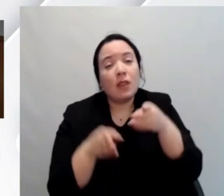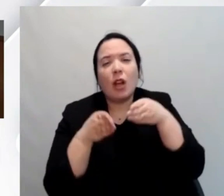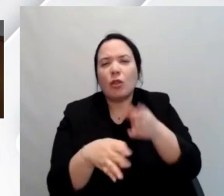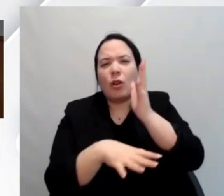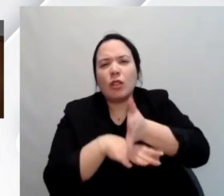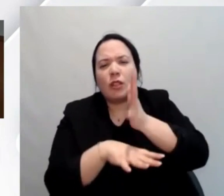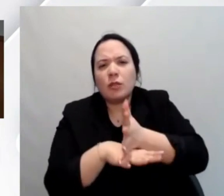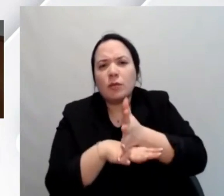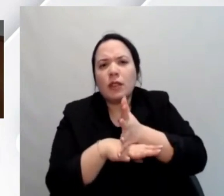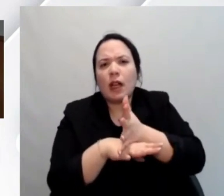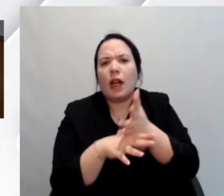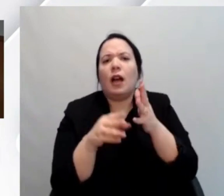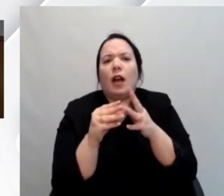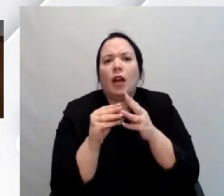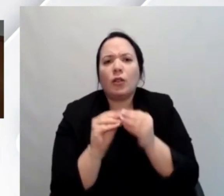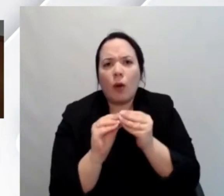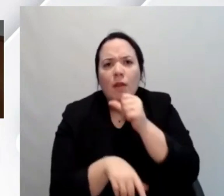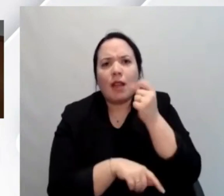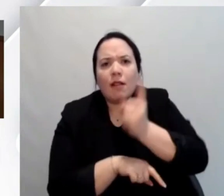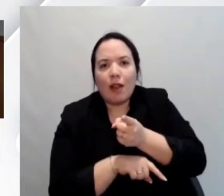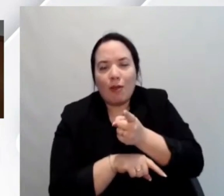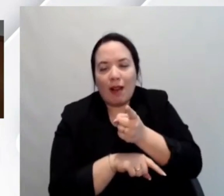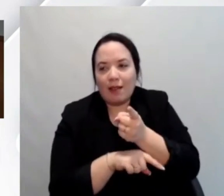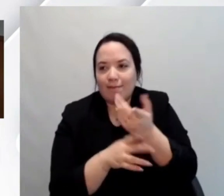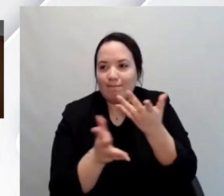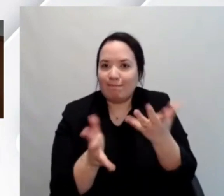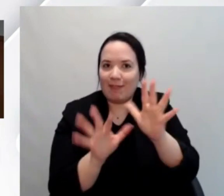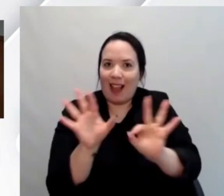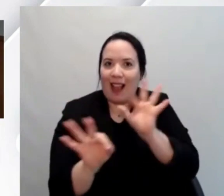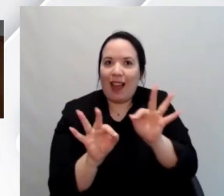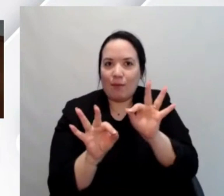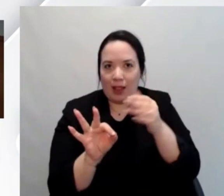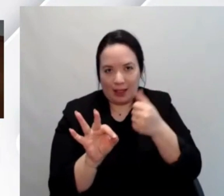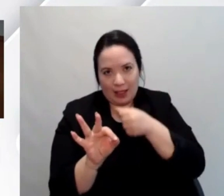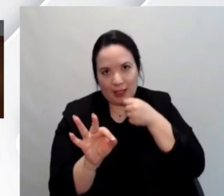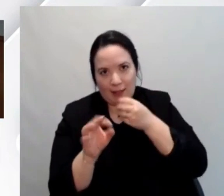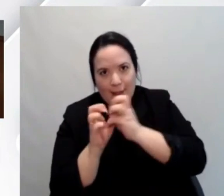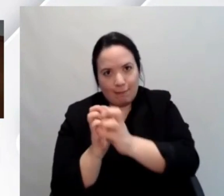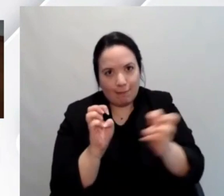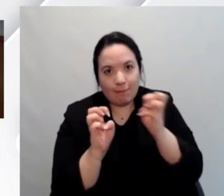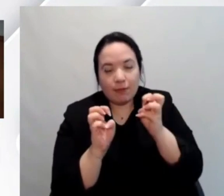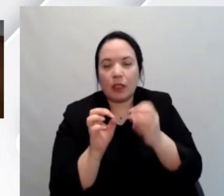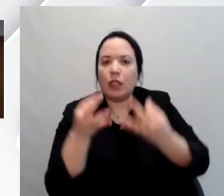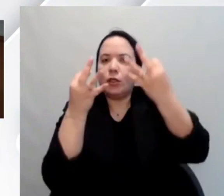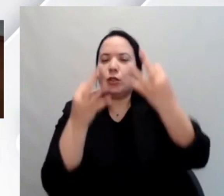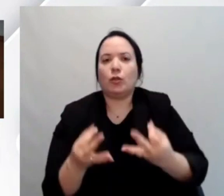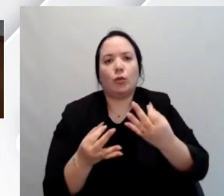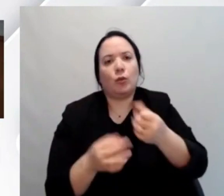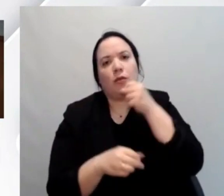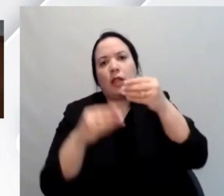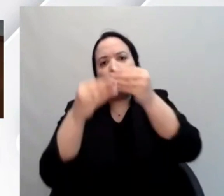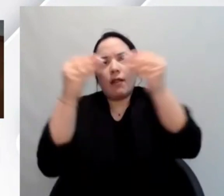un e-learning accessibile, che cosa serve? Gli elementi in gioco sono diversi. Sicuramente piattaforme tecnologiche